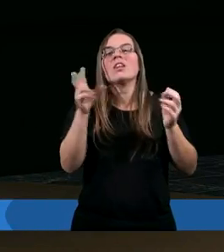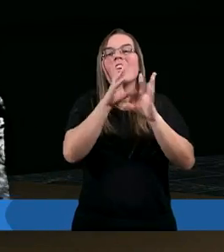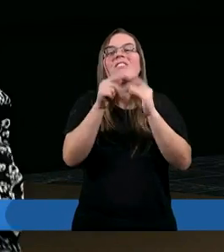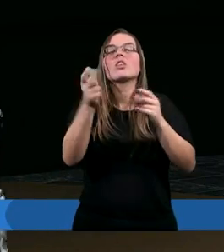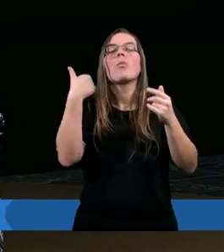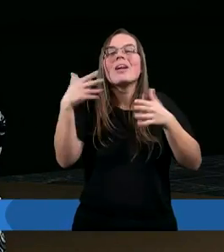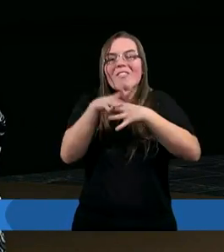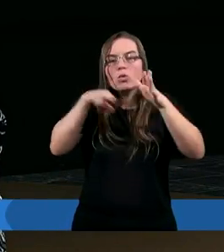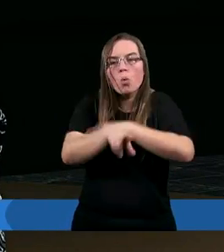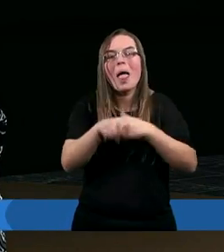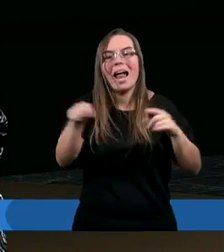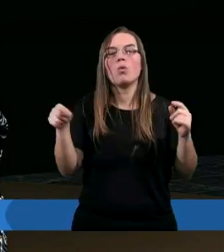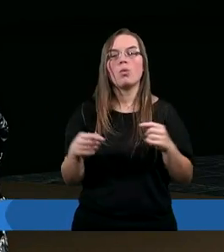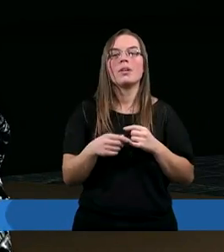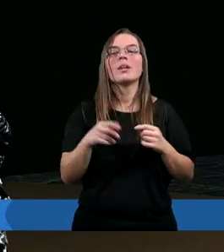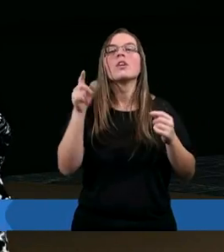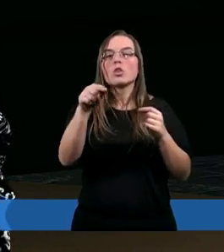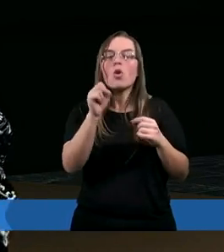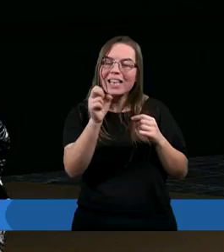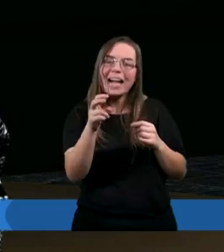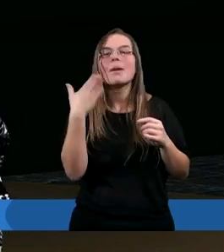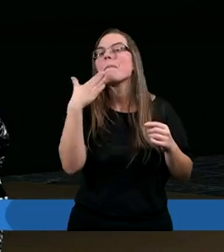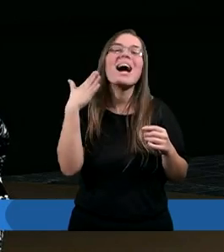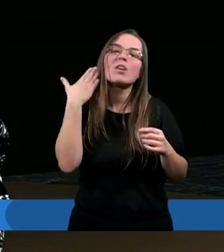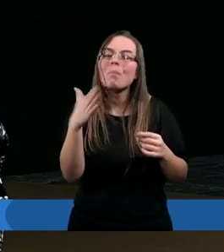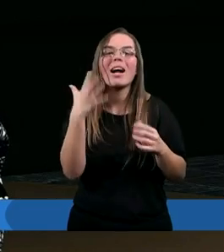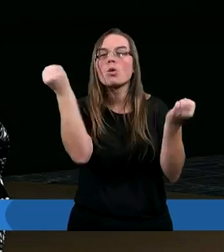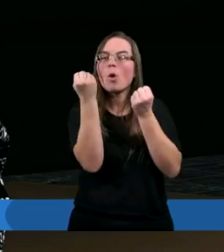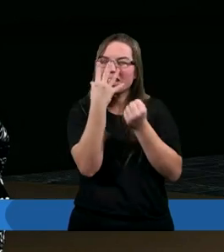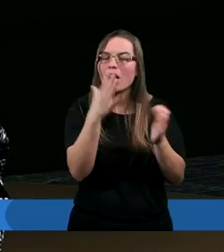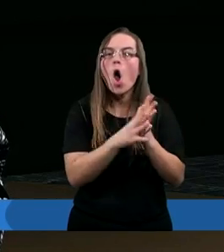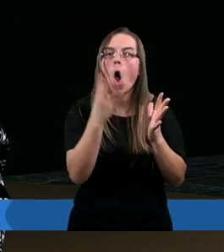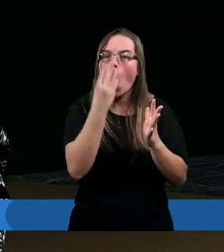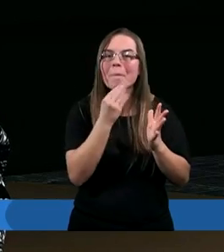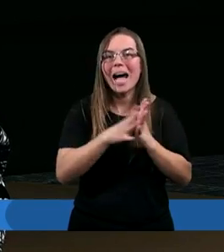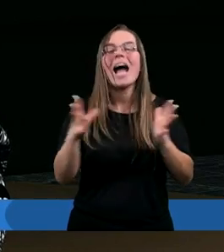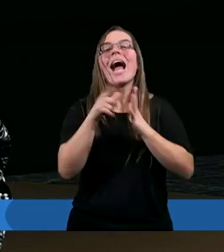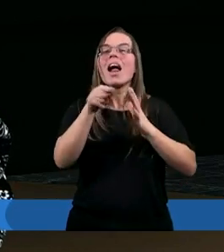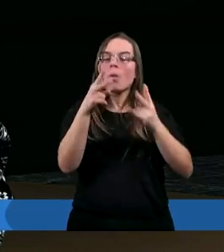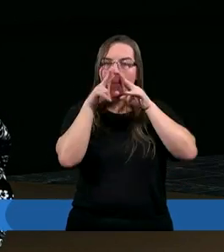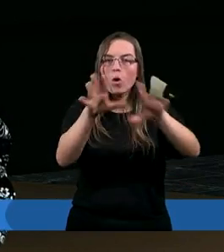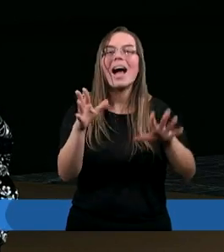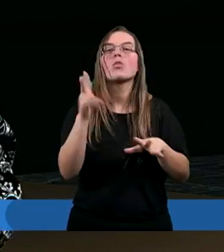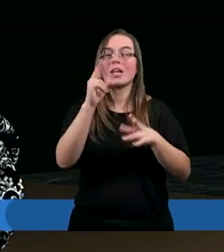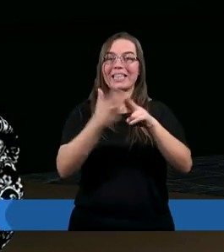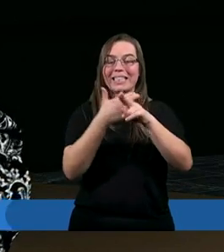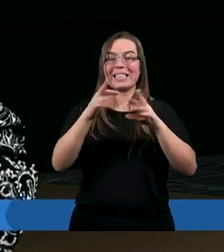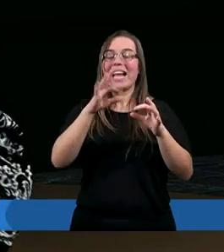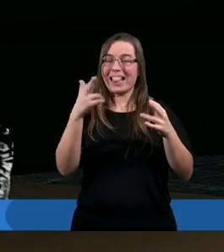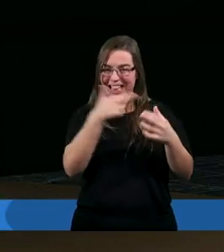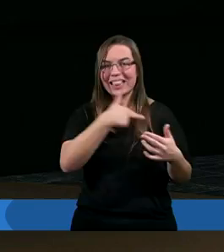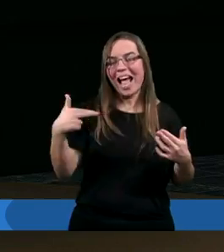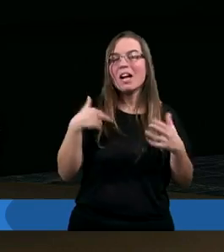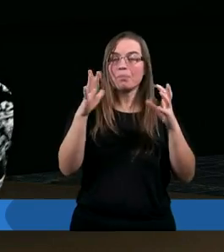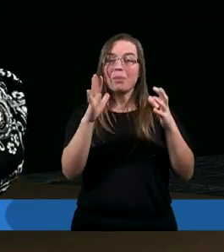którzy byli w tunelu. To taki bardzo, bardzo mocny obraz, ale on pokazuje, że kiedy ma się tak